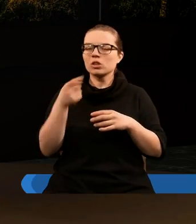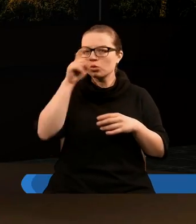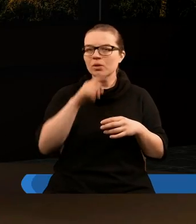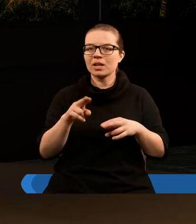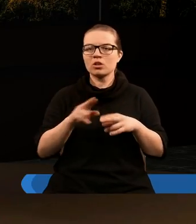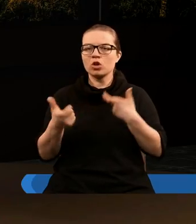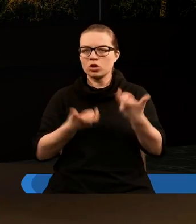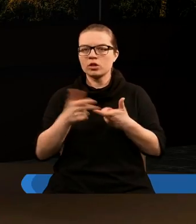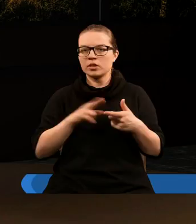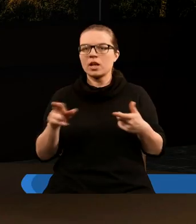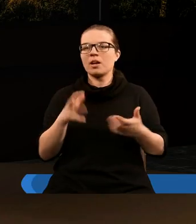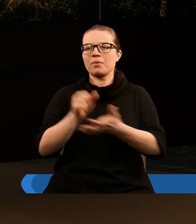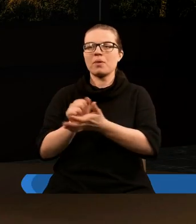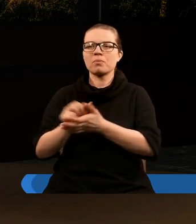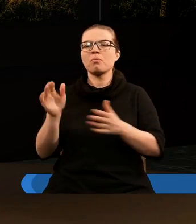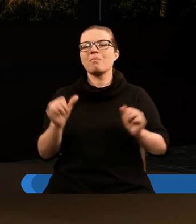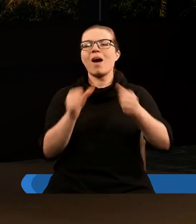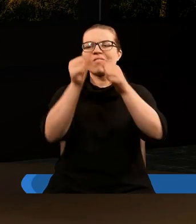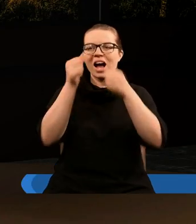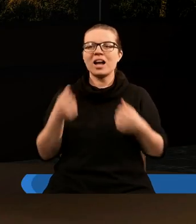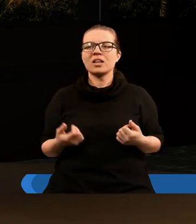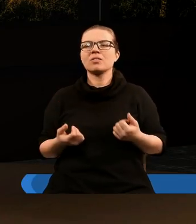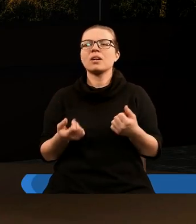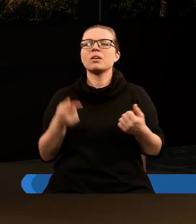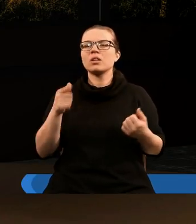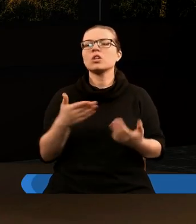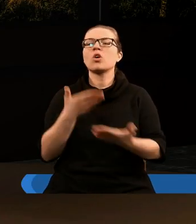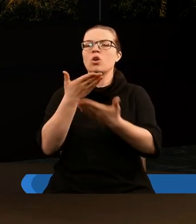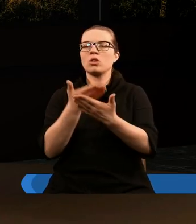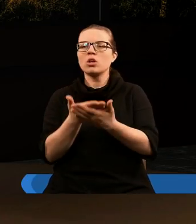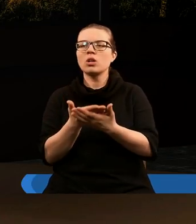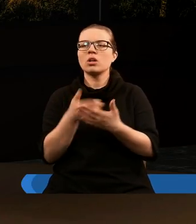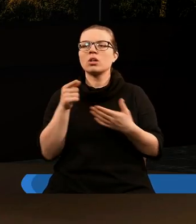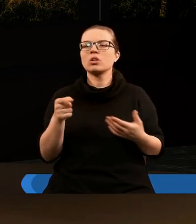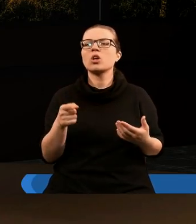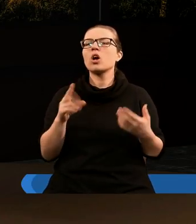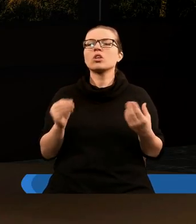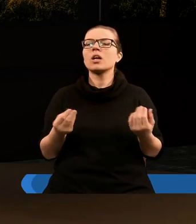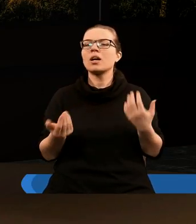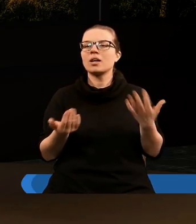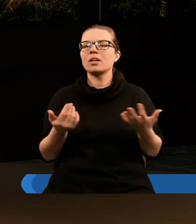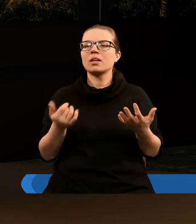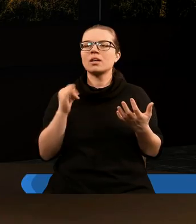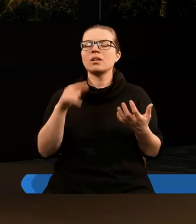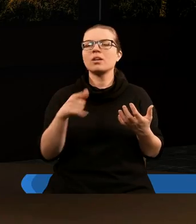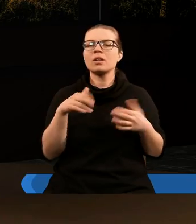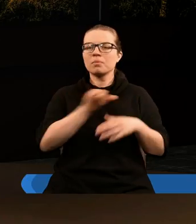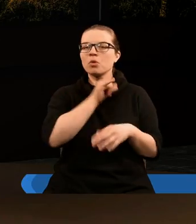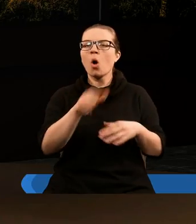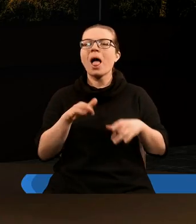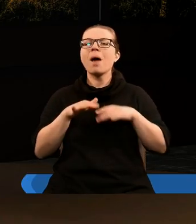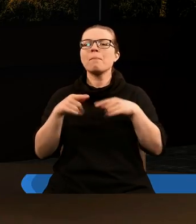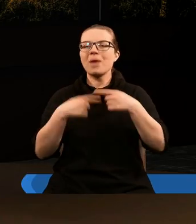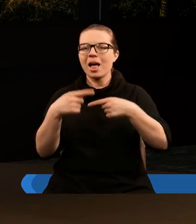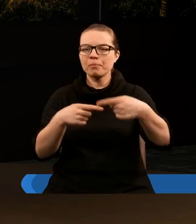zaczęli się zajmować bałochwalstwem. Czyli to sugeruje to, że imiona tych plemion